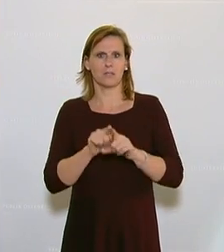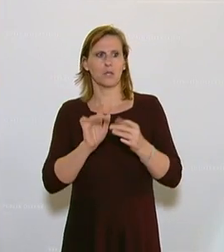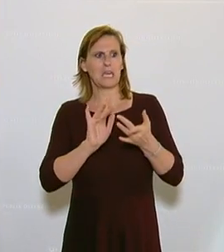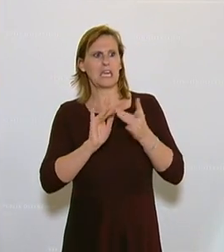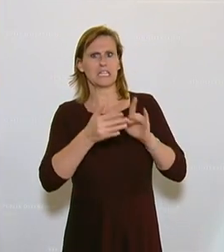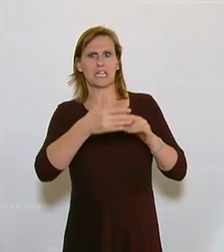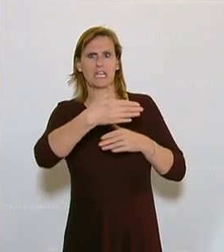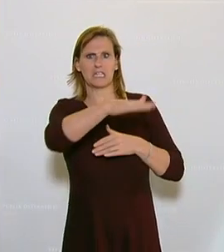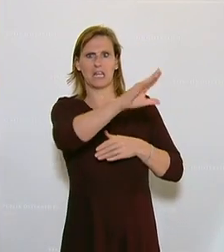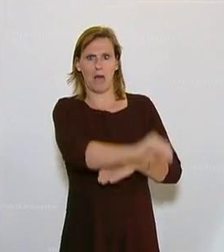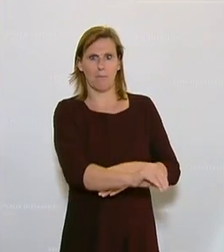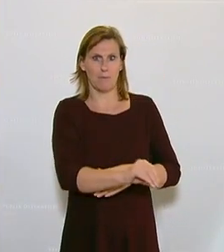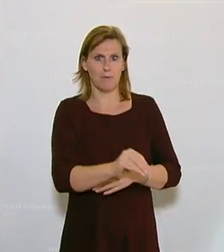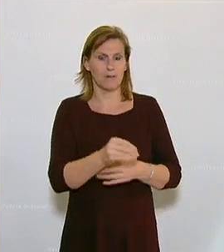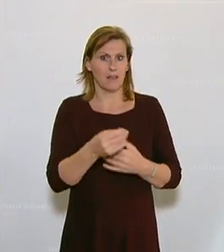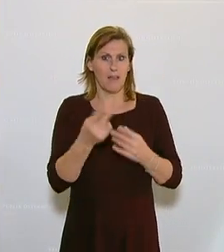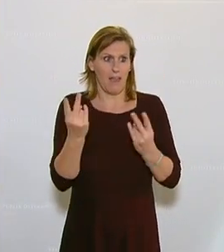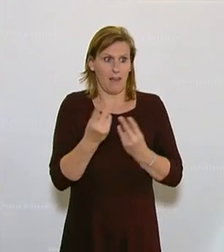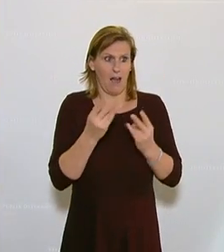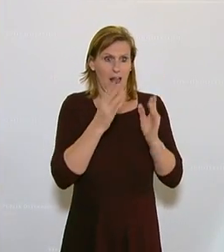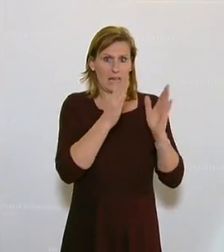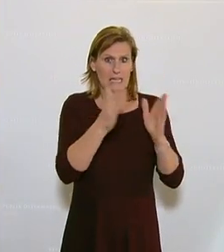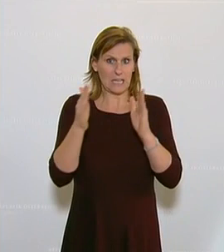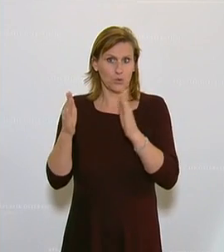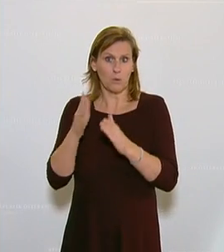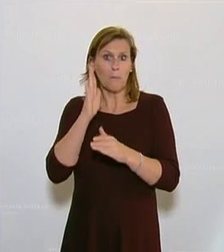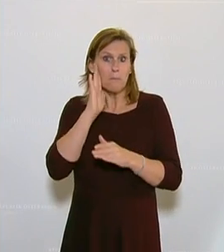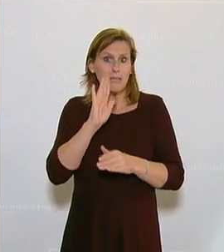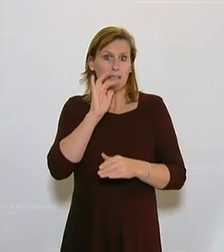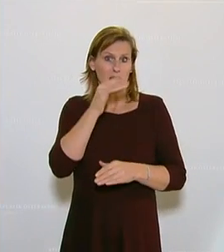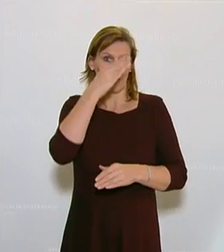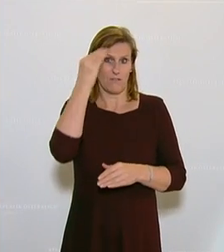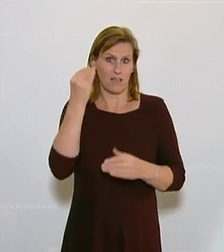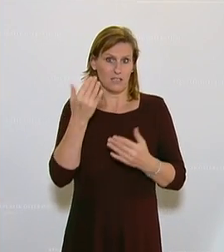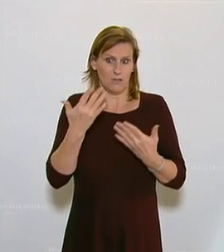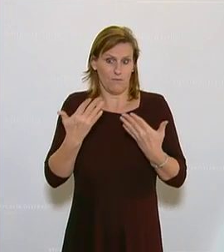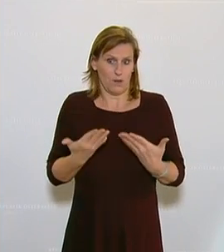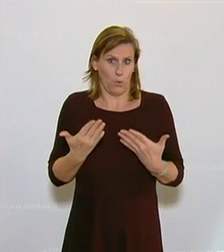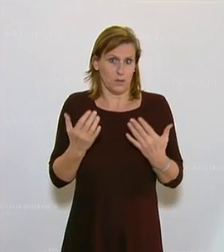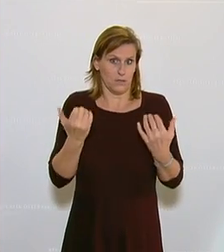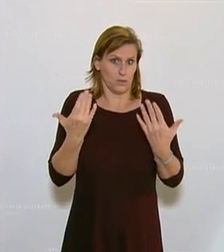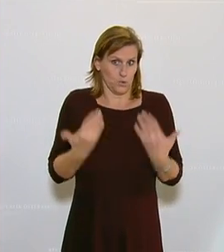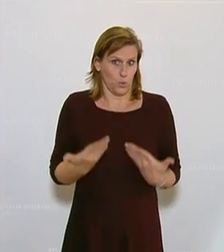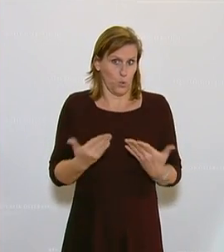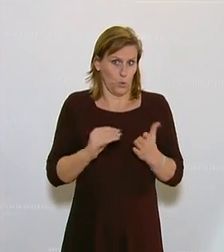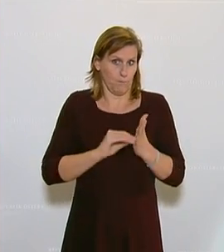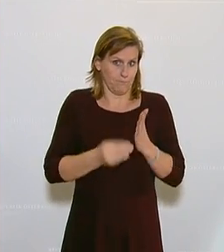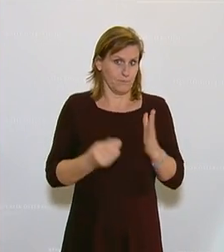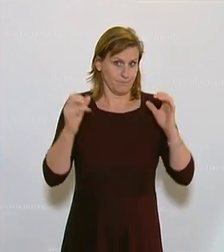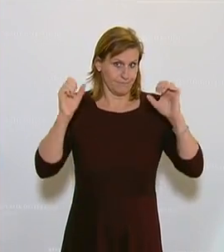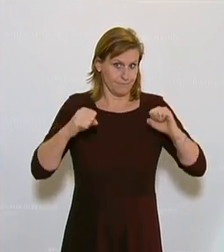verdrängt werden. Das kann in jede Richtung gehen. Und vergessen Sie das nicht, wenn Sie das heute hier beschließen. Und wir haben